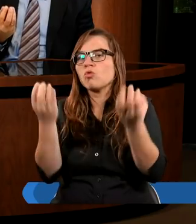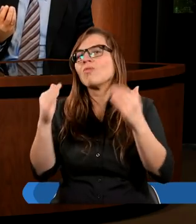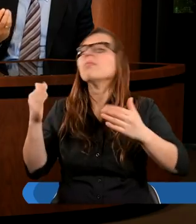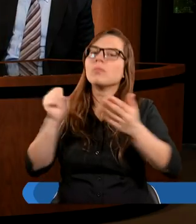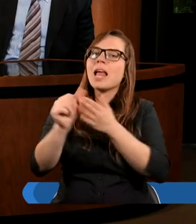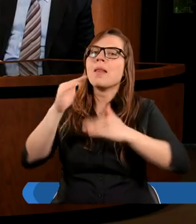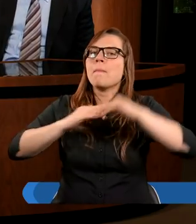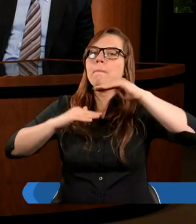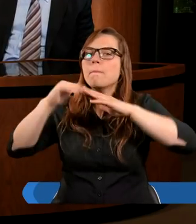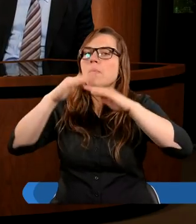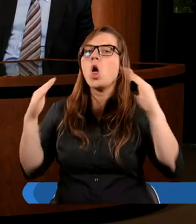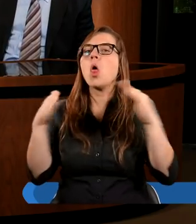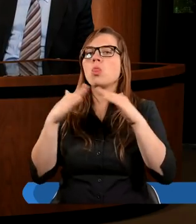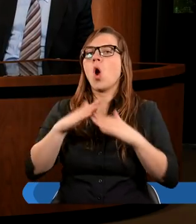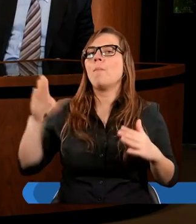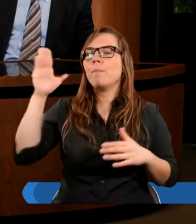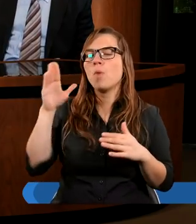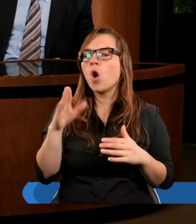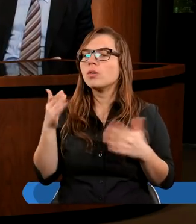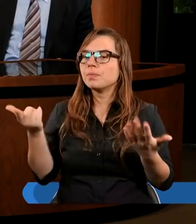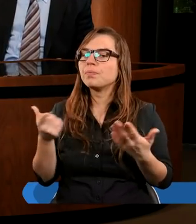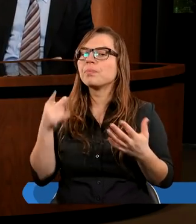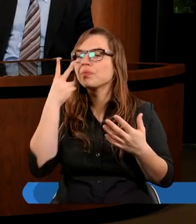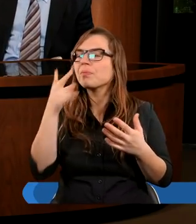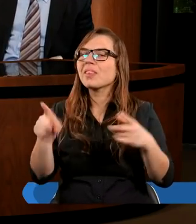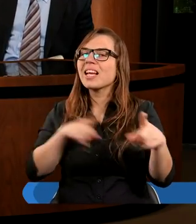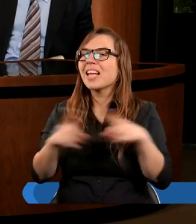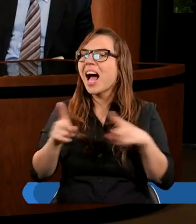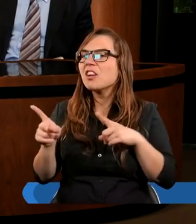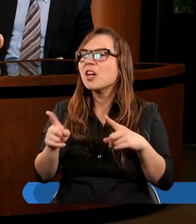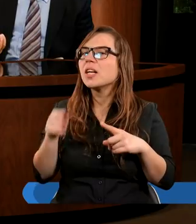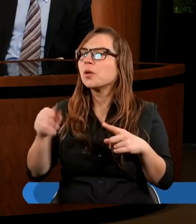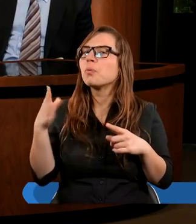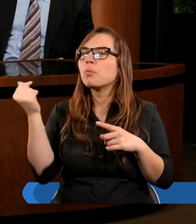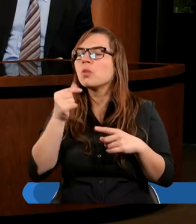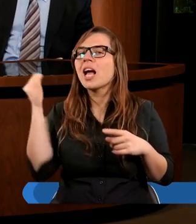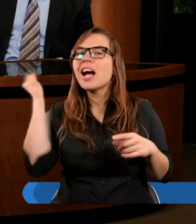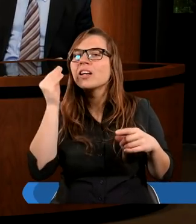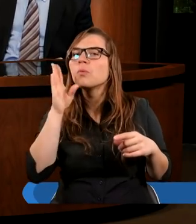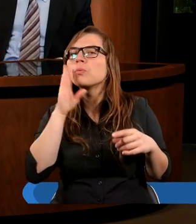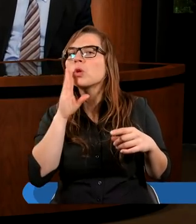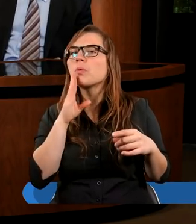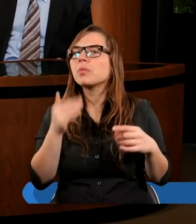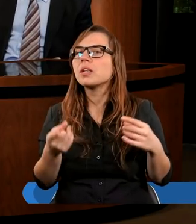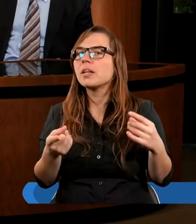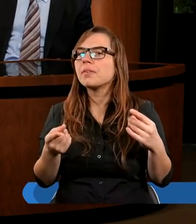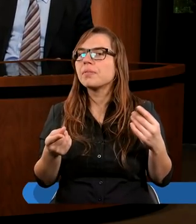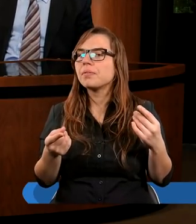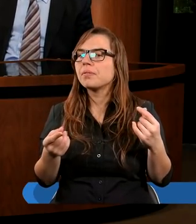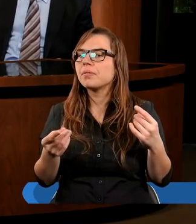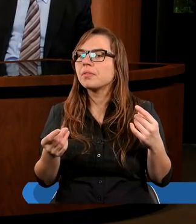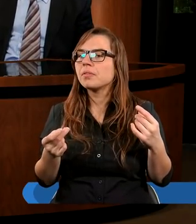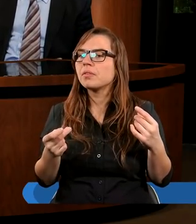prawda? Dlatego to jest niesamowicie istota, żebyśmy rozumieli znaczenie domu Bożego, prawda? No i oczywiście rola Jezusa Chrystusa, którą do tego myśmy mówili.